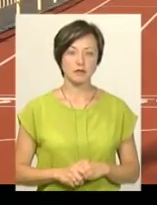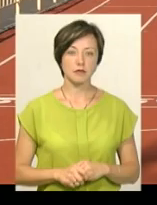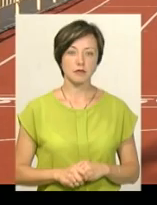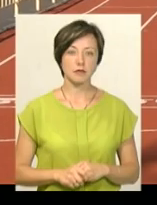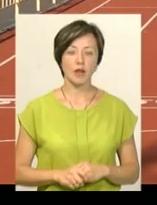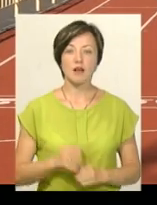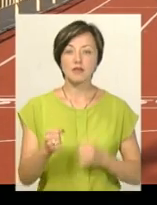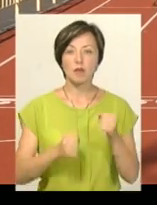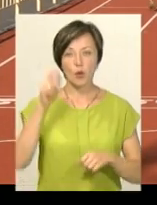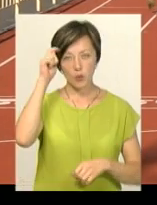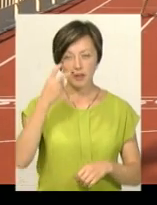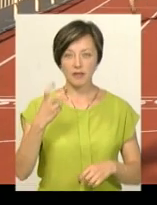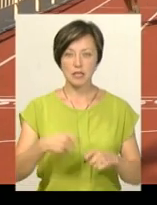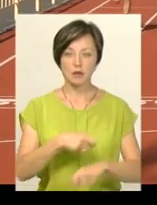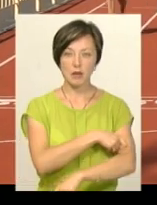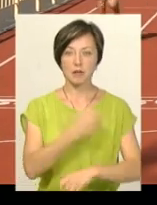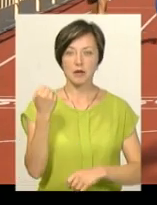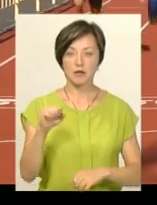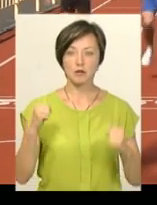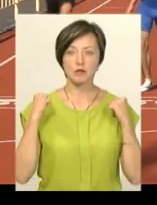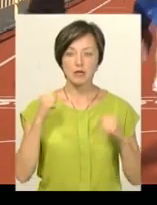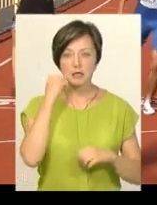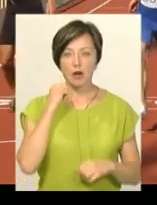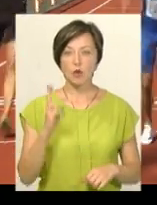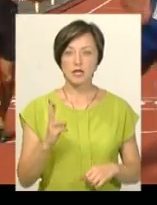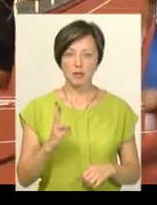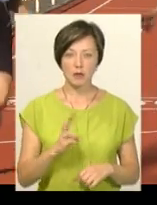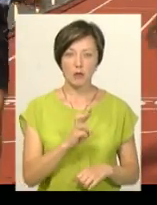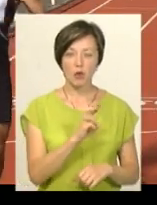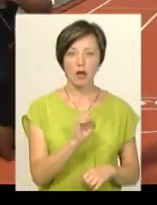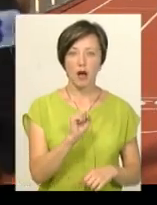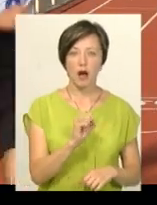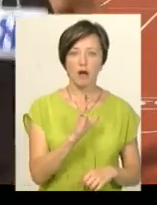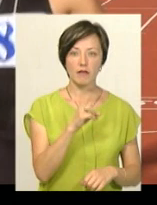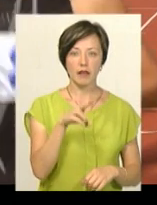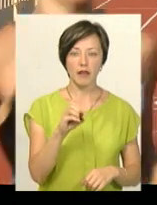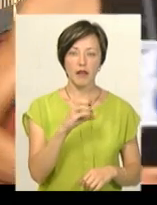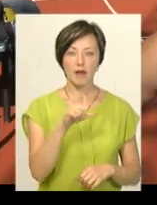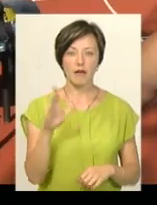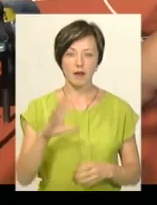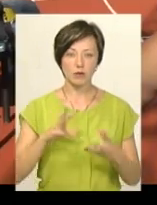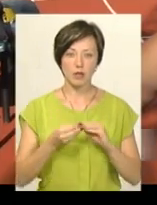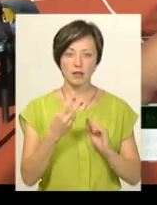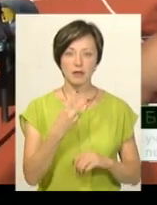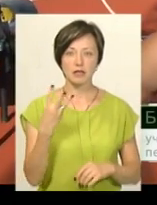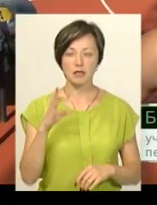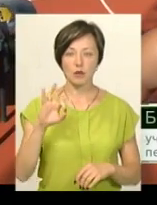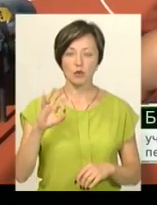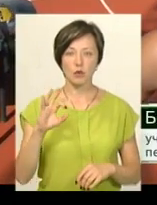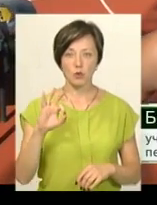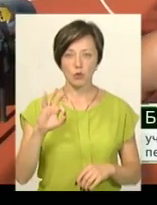У забігу юнаків на 200 метрів переміг спортсмен зі Старокостянтину Абогдан Авдєєв. Його результат? 23-0,